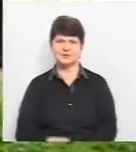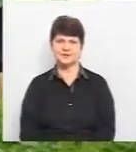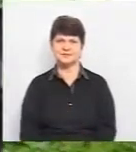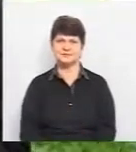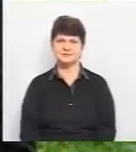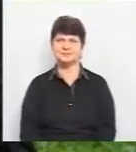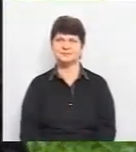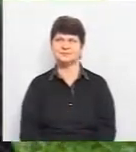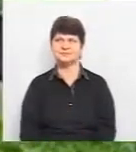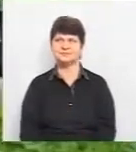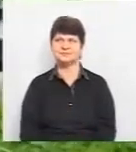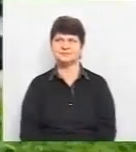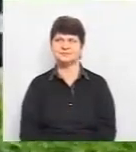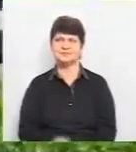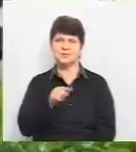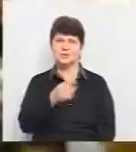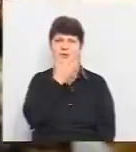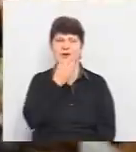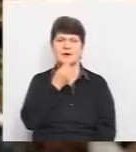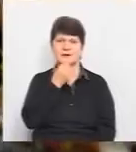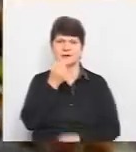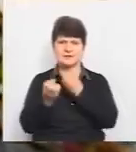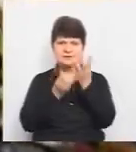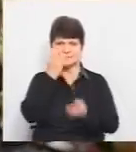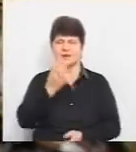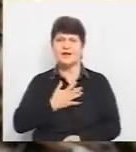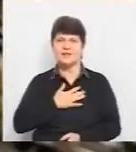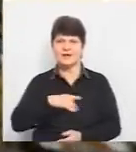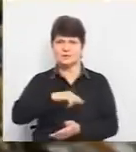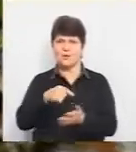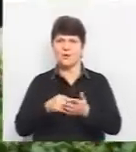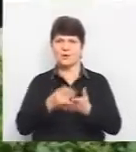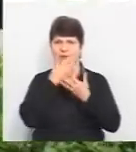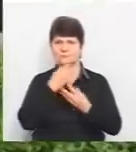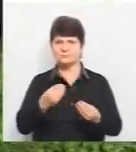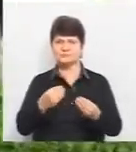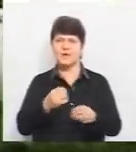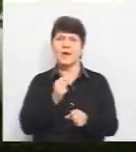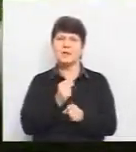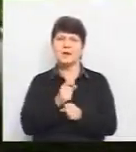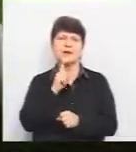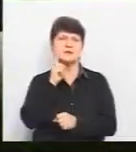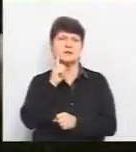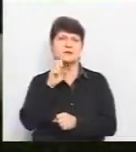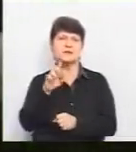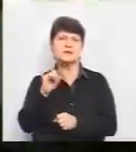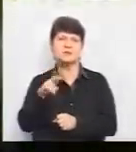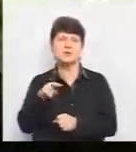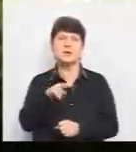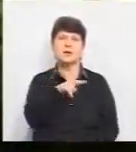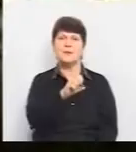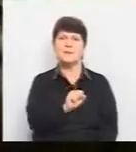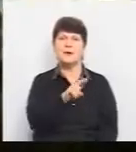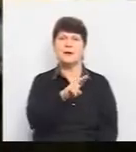Будуть рости, гарні квіточки, будуть наш місто прикрашати. Працівниця Зеленбуду Юлія Тацюк поливає